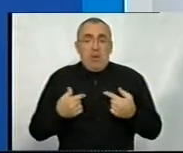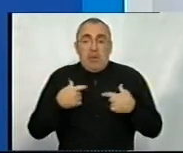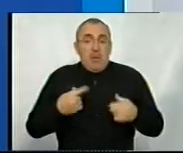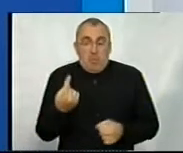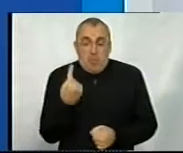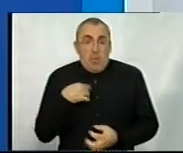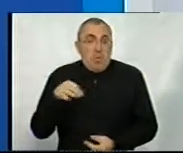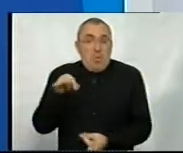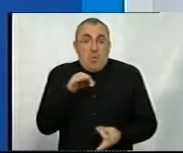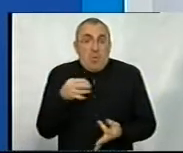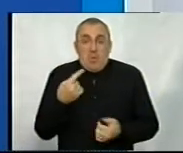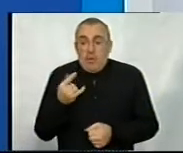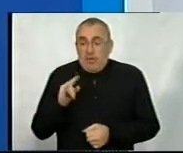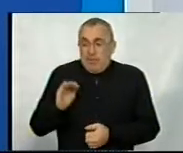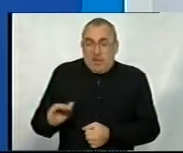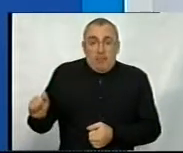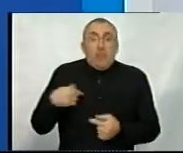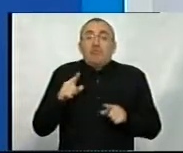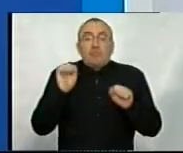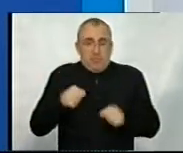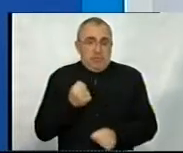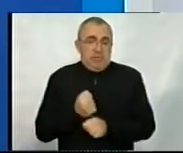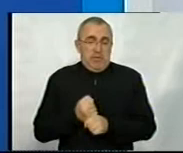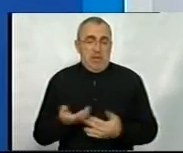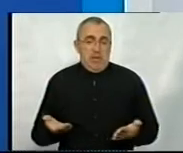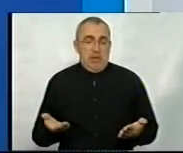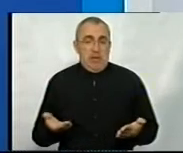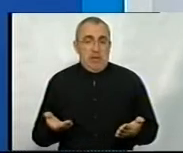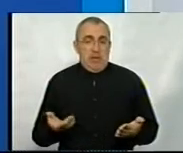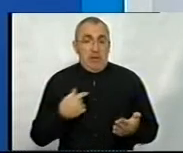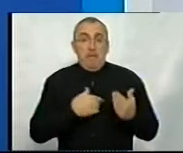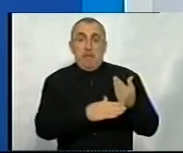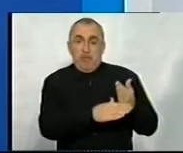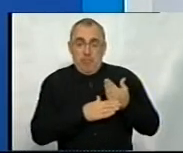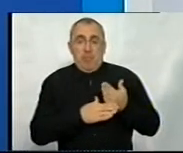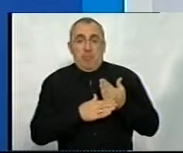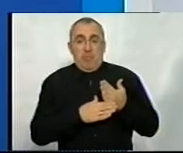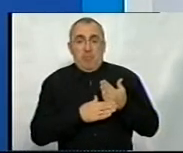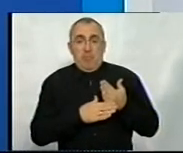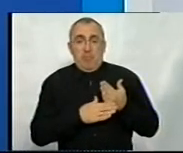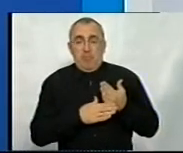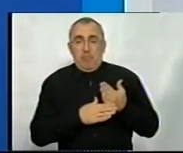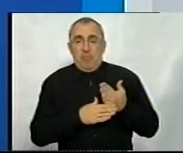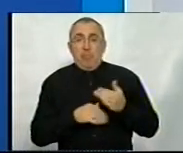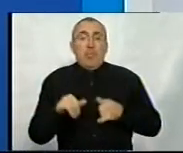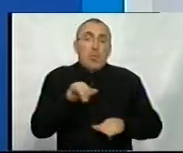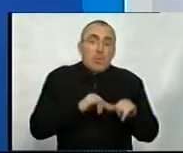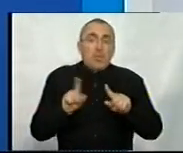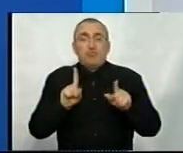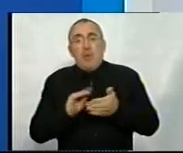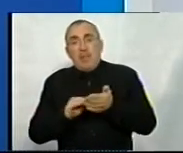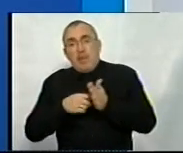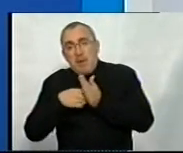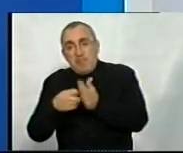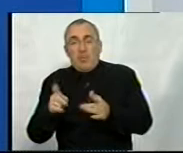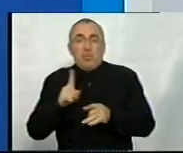одной, я с детьми одна, все, что я могу сделать. А нам помогает, ну, по крайней мере, куда-то что-то написать,